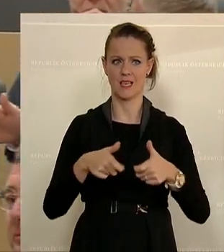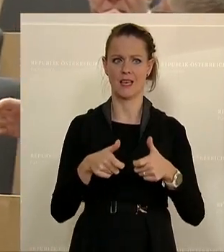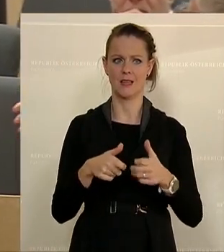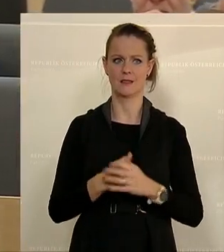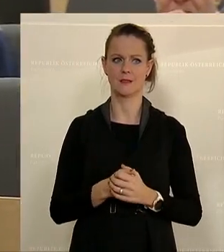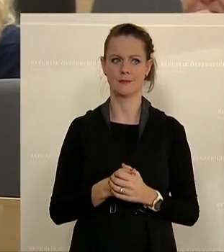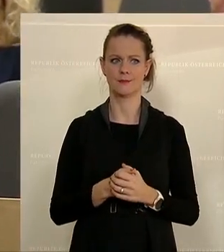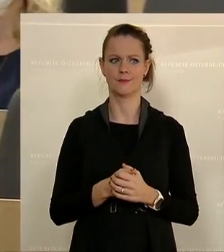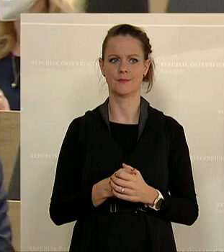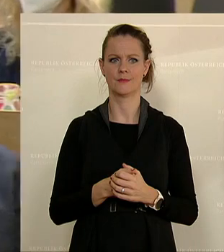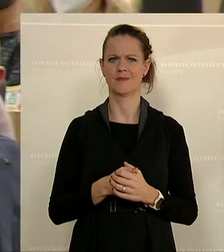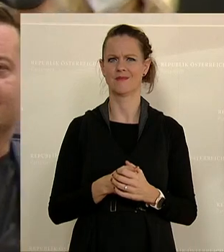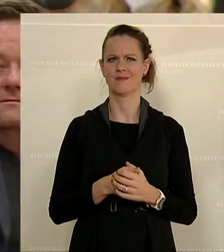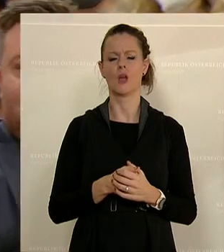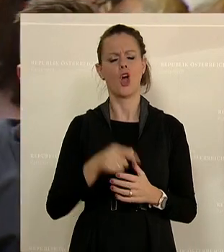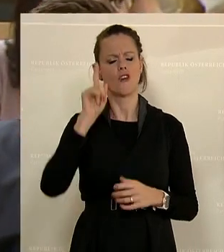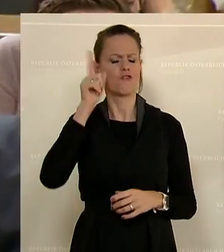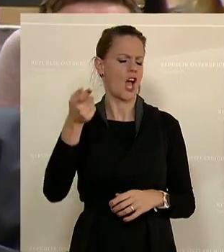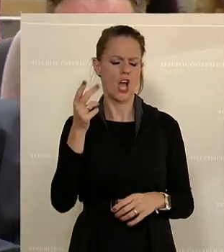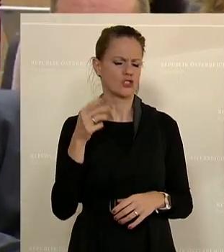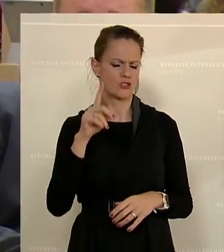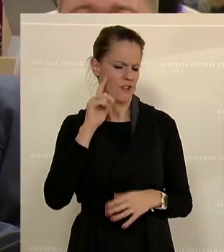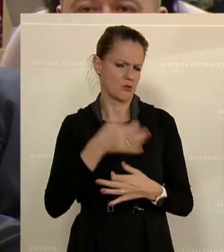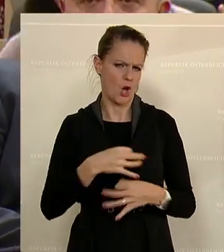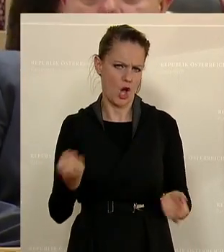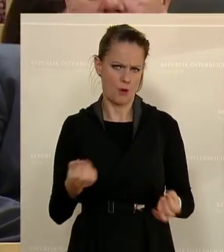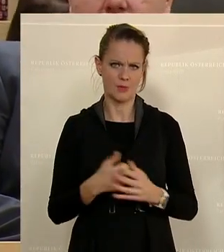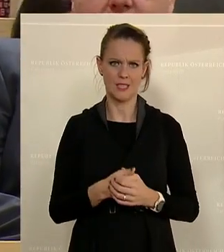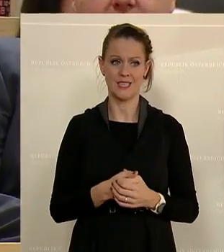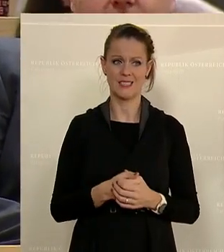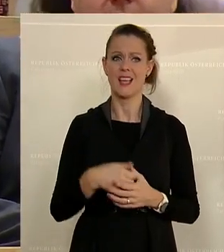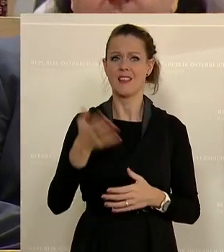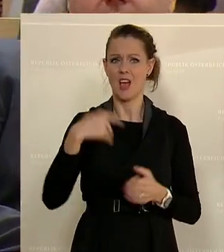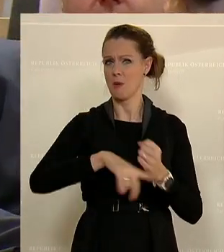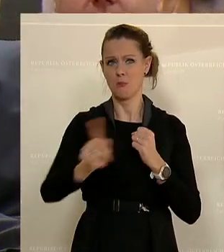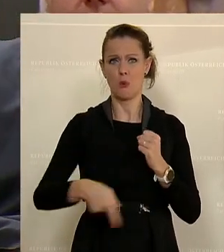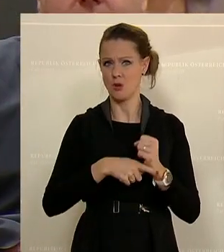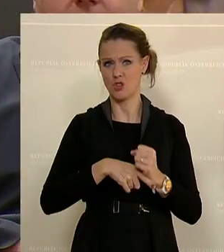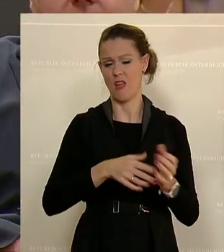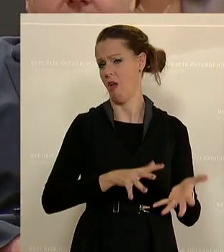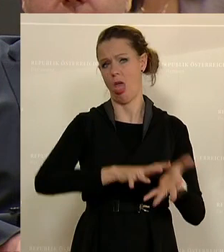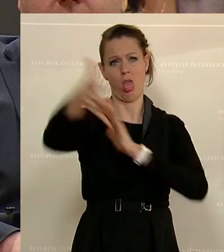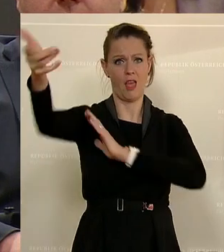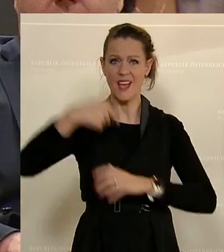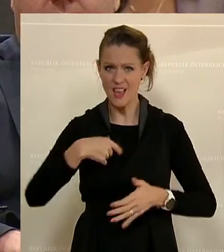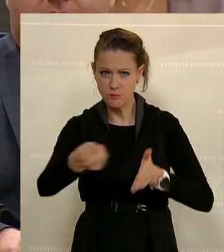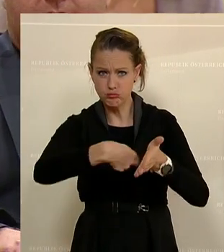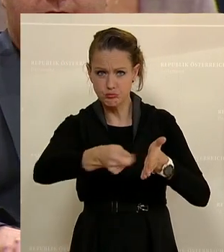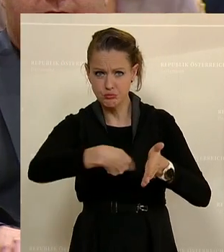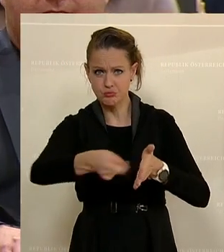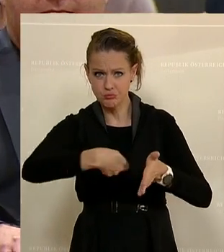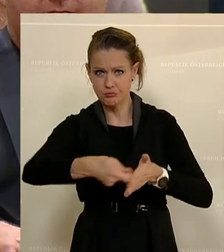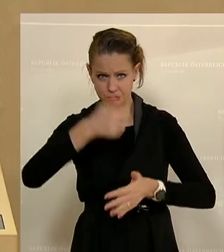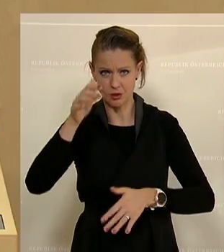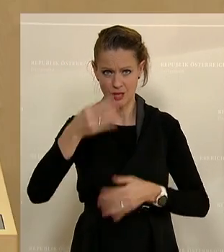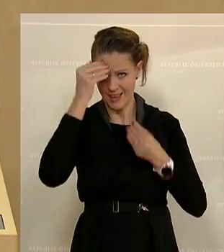ja ich weiß ja, ich komme nicht aus, ich habe euch ein Budget saniert, was hin auf Fetzen war, das darf ich da nur mitgeben. Aber eines sage ich dir